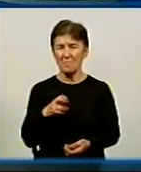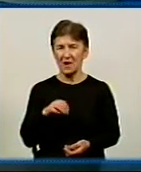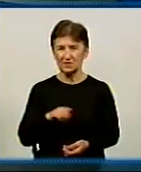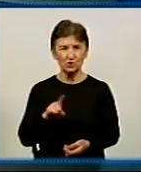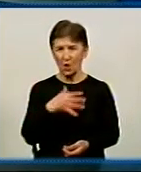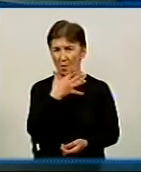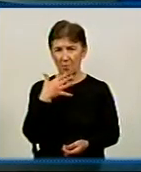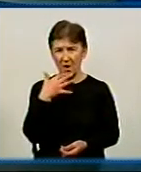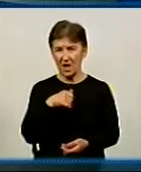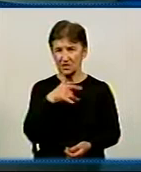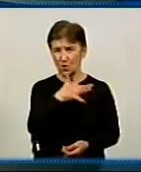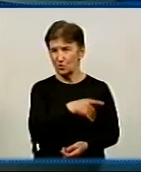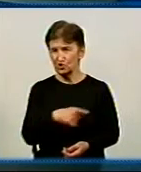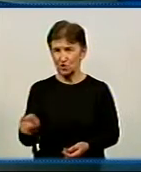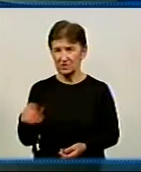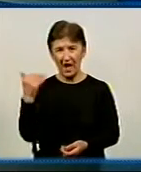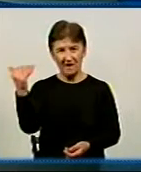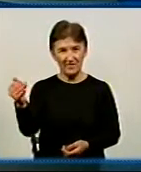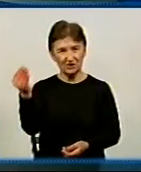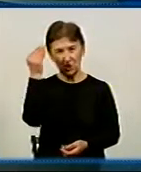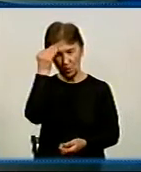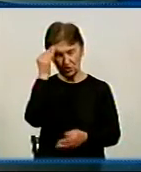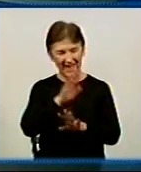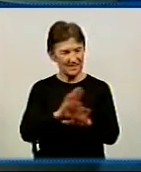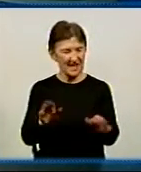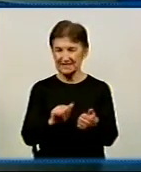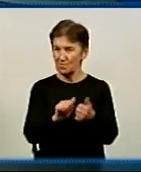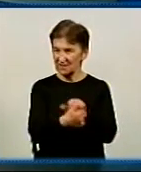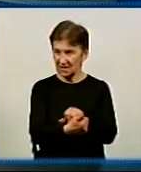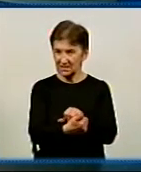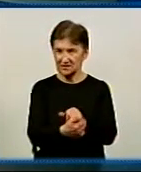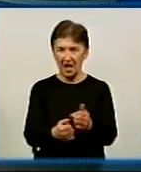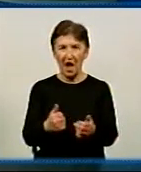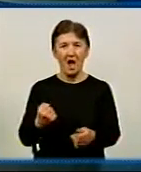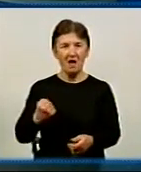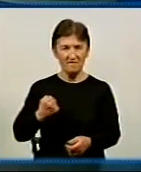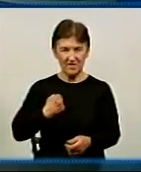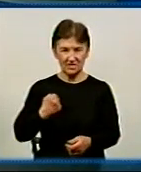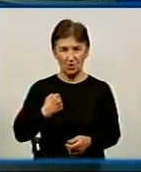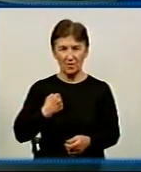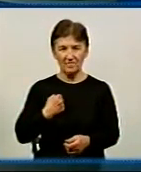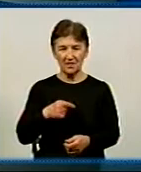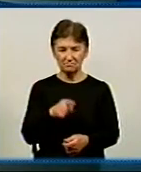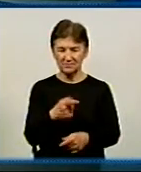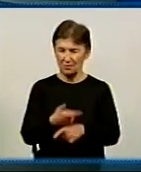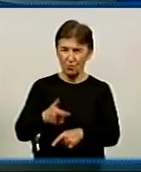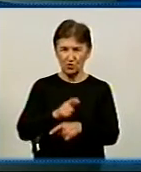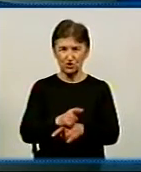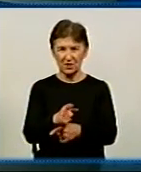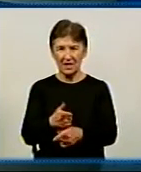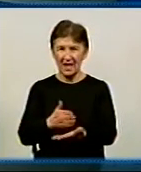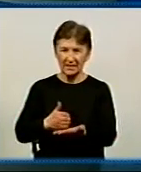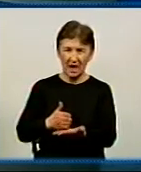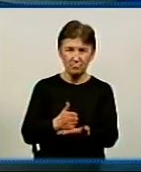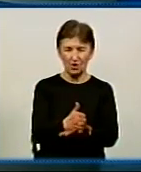багато часу, ваші слова сьогодні, точка зору, не змінилася. Все ж таки військовий є найпріоритетнішим напрямком роботи капеланів? Так.